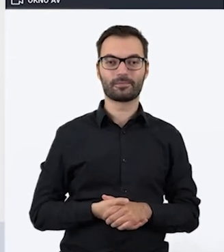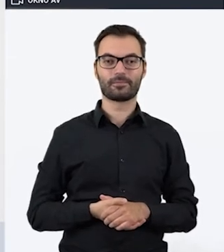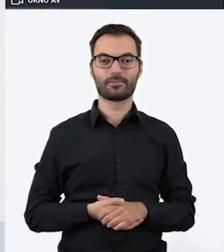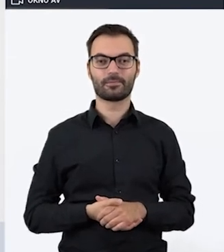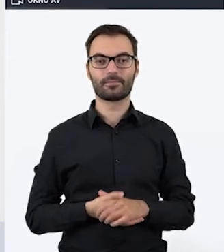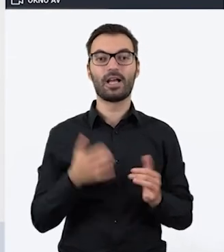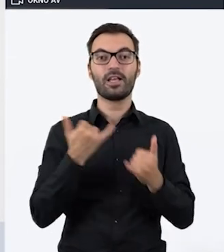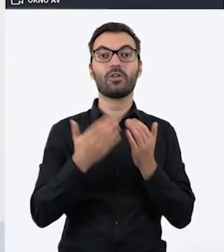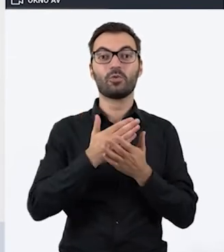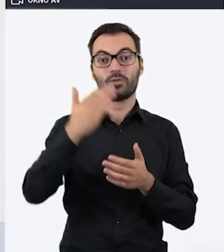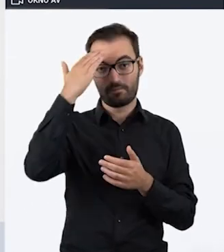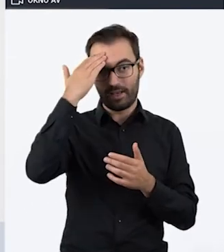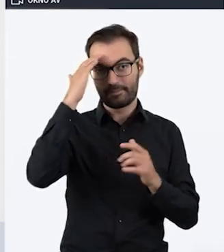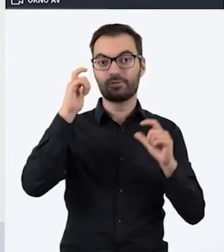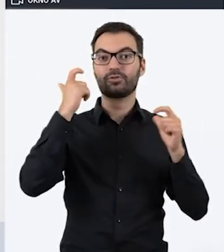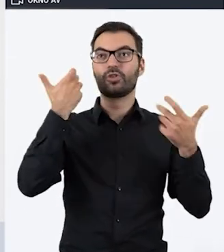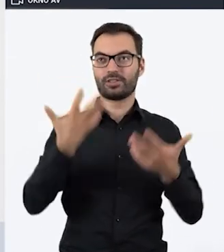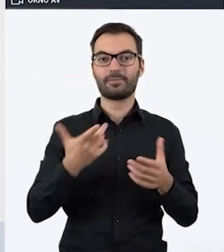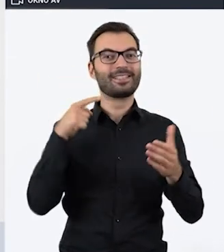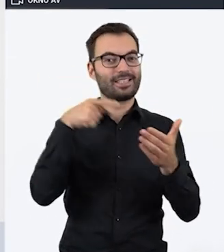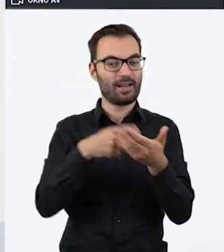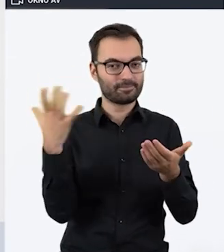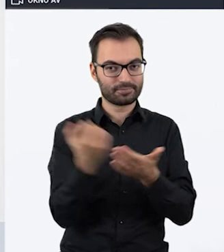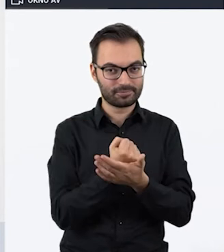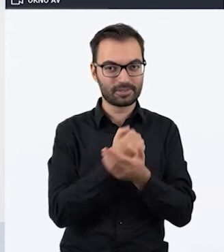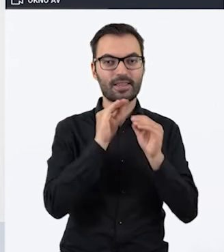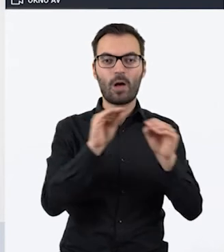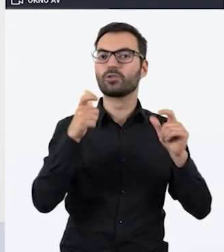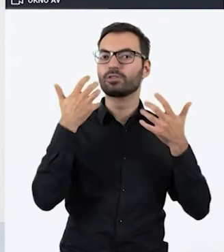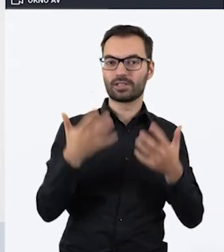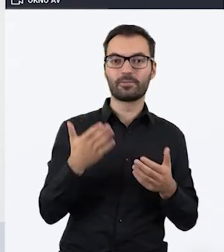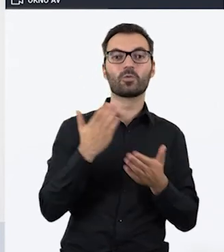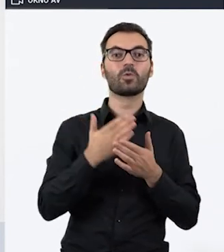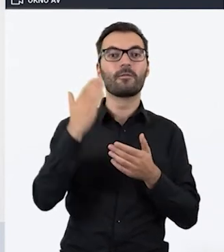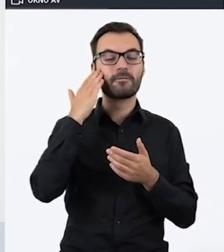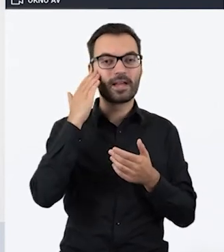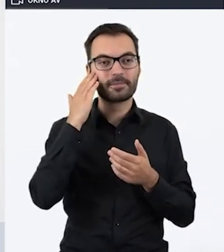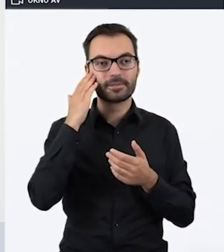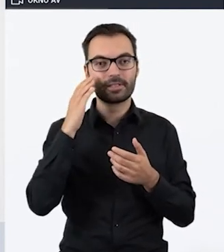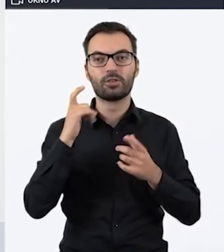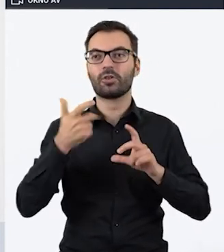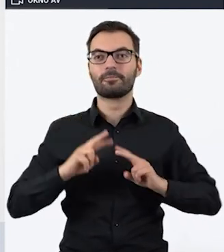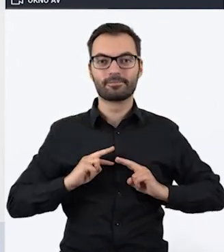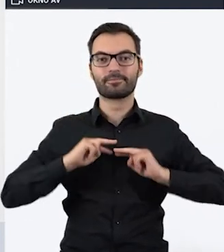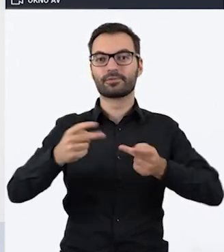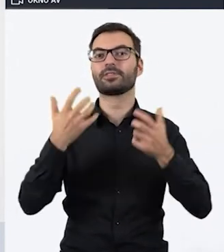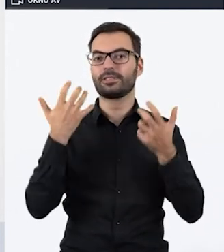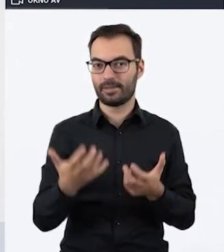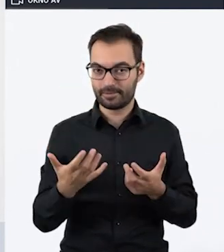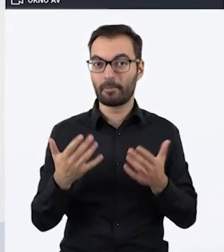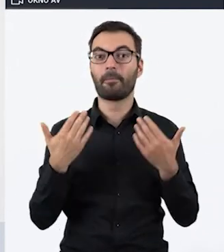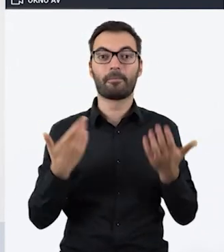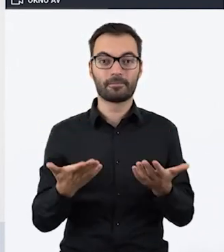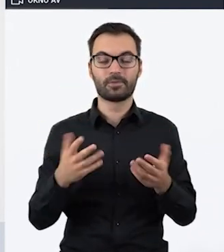Jeżeli już wiemy, czego chcemy nauczyć naszych uczestników i nasze uczestniczki, wiemy już, co chcemy im przekazać za pomocą